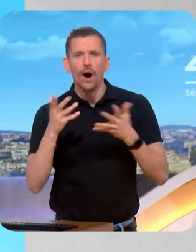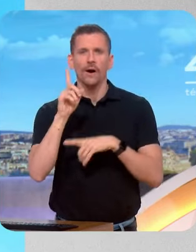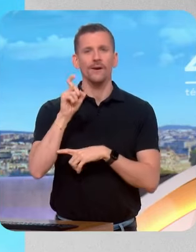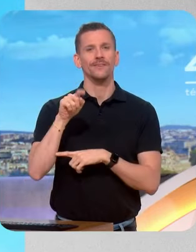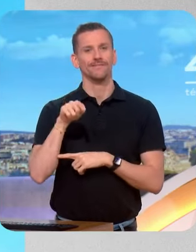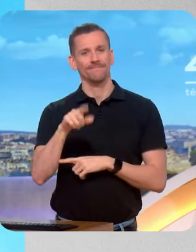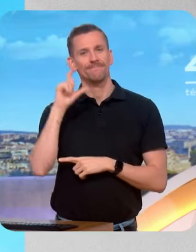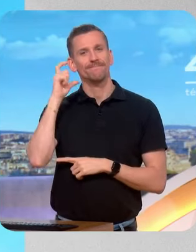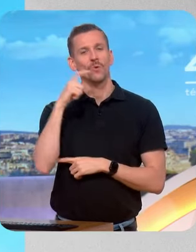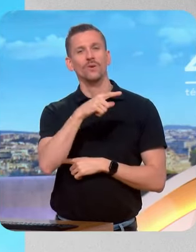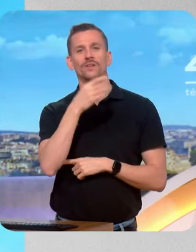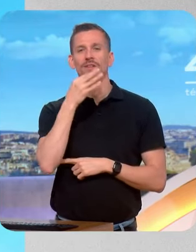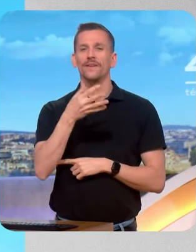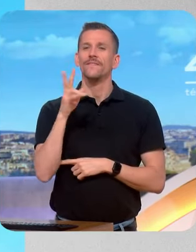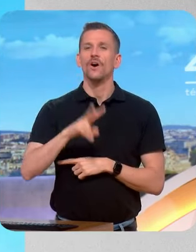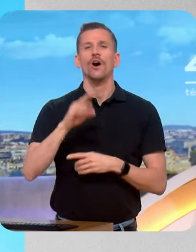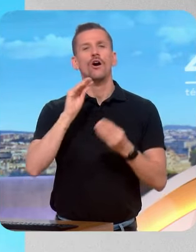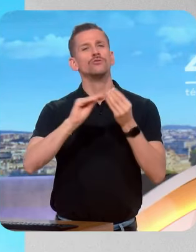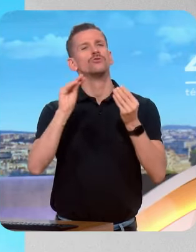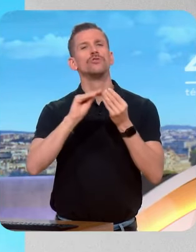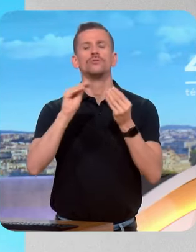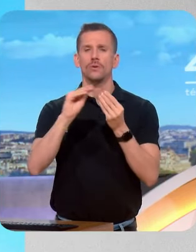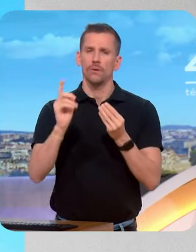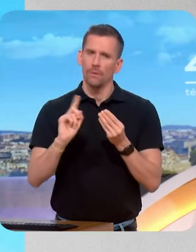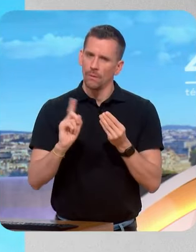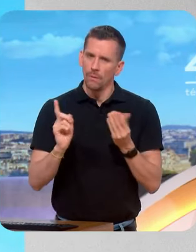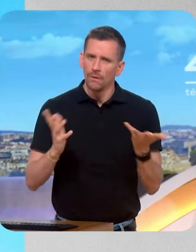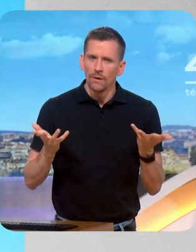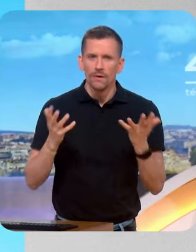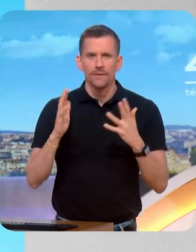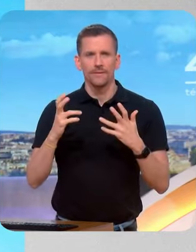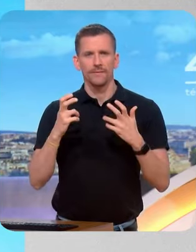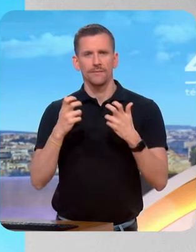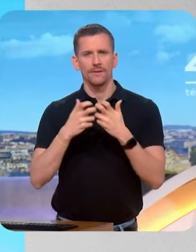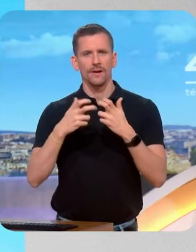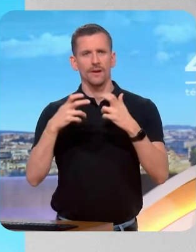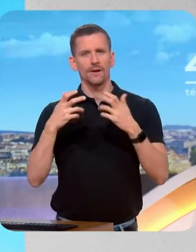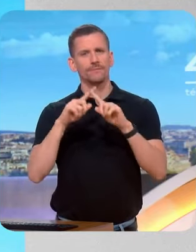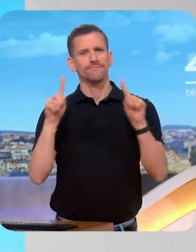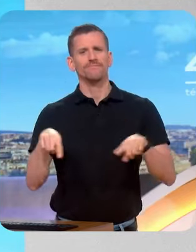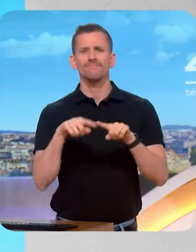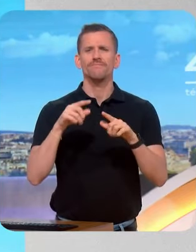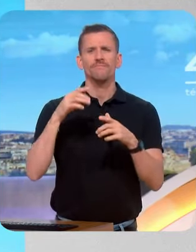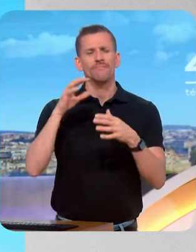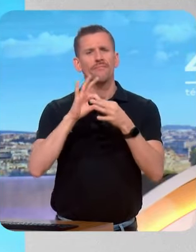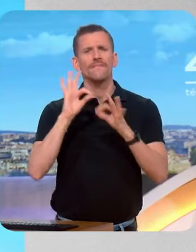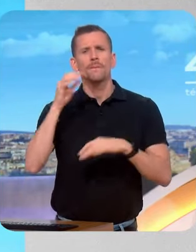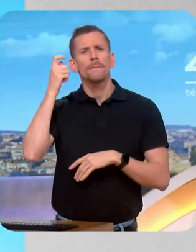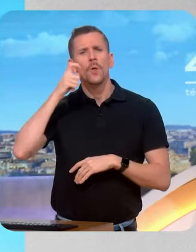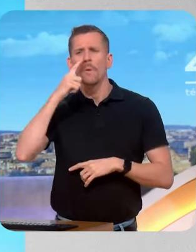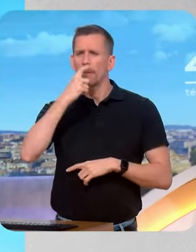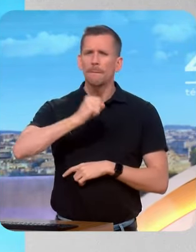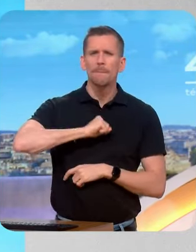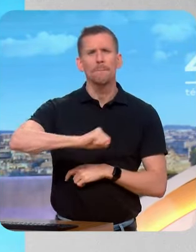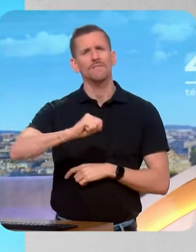c'est très facile de caricaturer, un peu comme les tracts du RPR dans les années 2000, que François Bayrou fait un coup de sang ou un coup de gueule ou un coup de